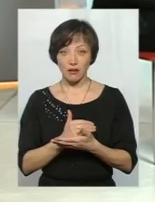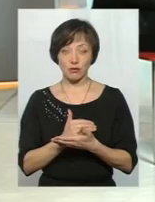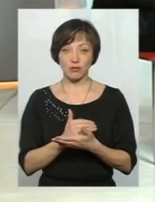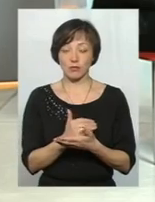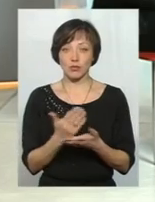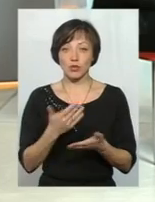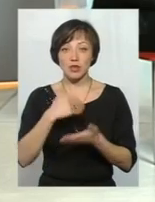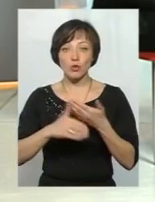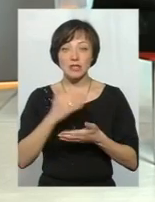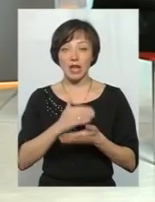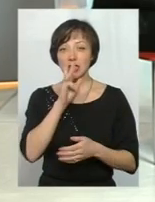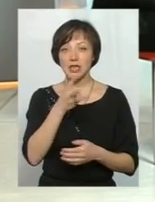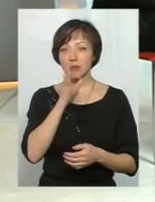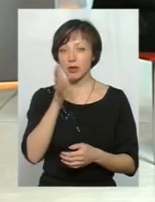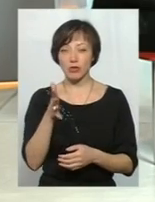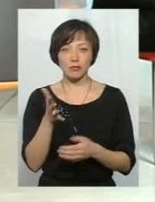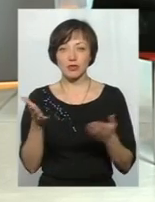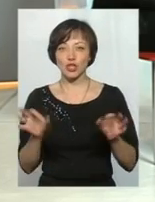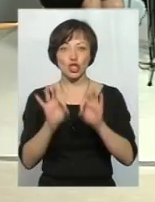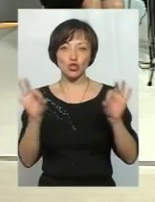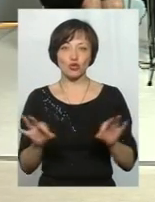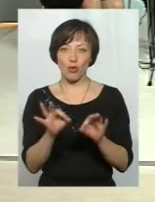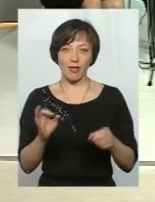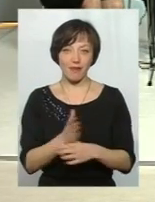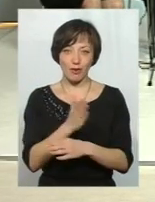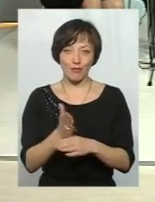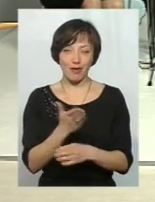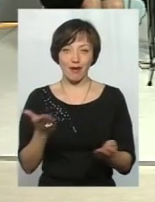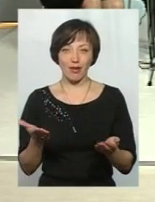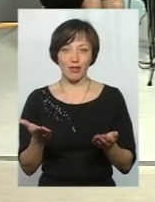роки, 5 будемо казати, воно практично нічого не виробляло.